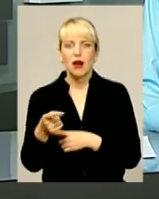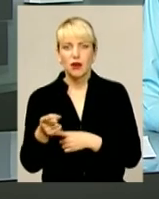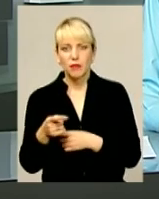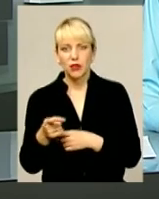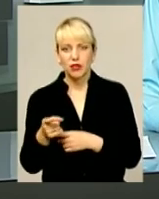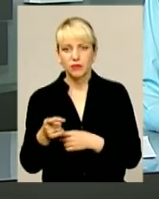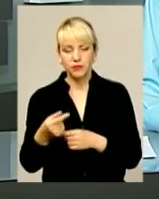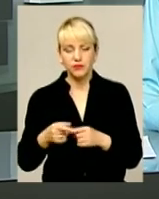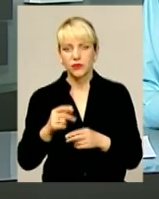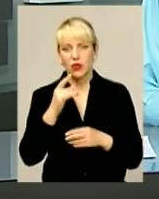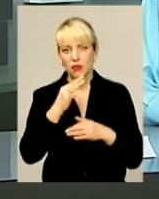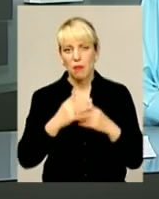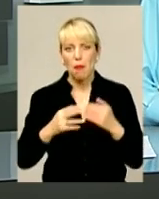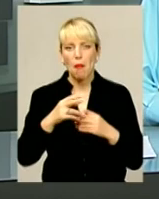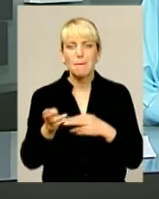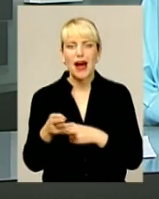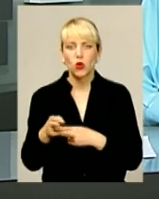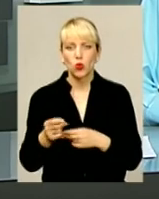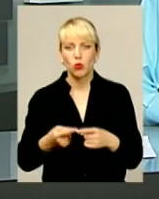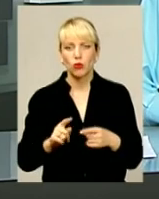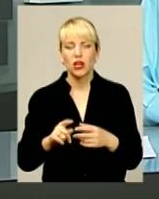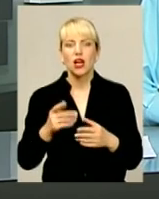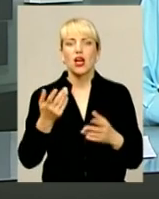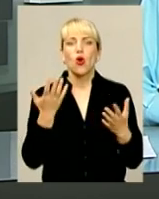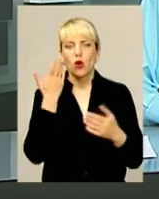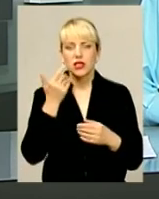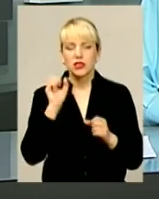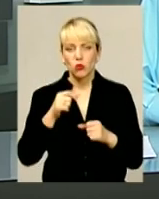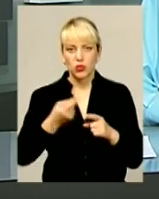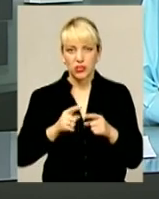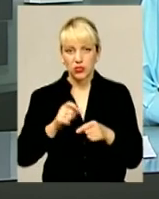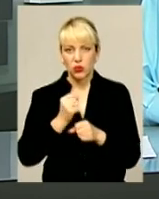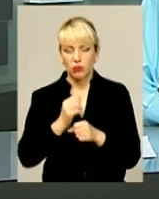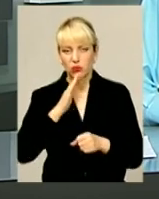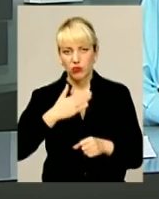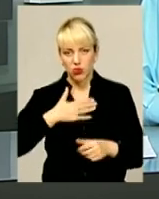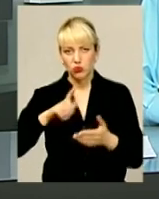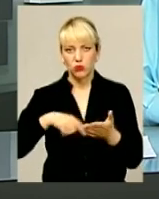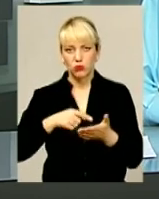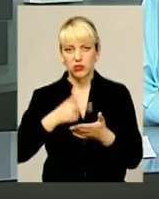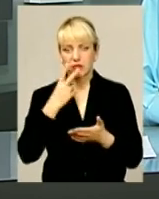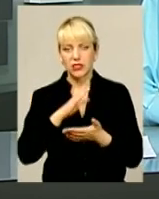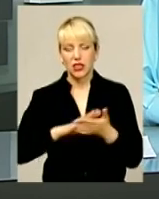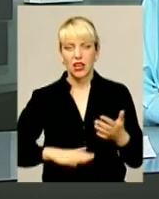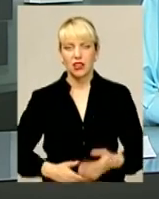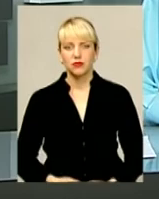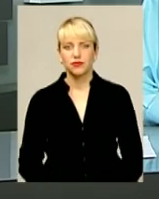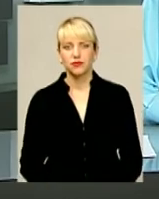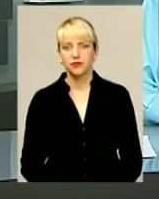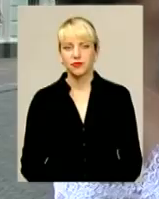пілотний проєкт «Шлюб за добу». Коли ж послугою зможуть скористатись подоляни, про це далі у випуску Подільської панорами.